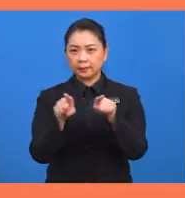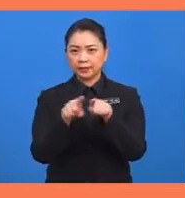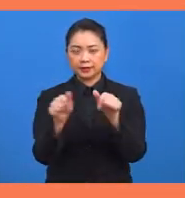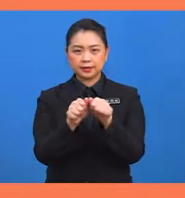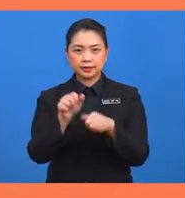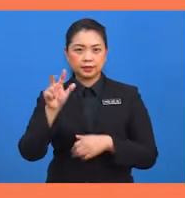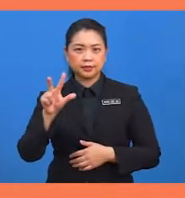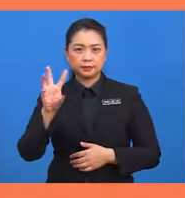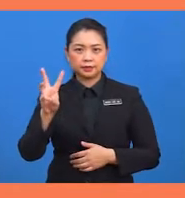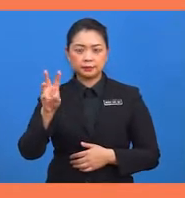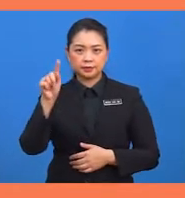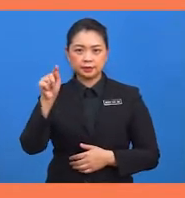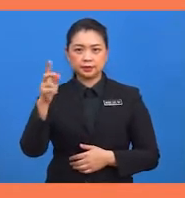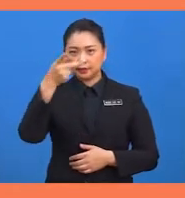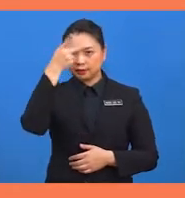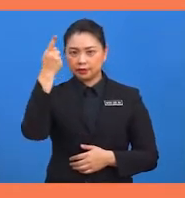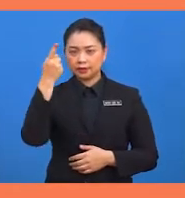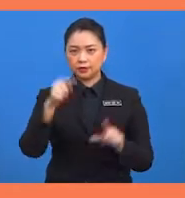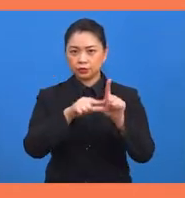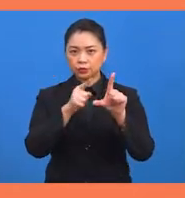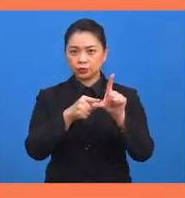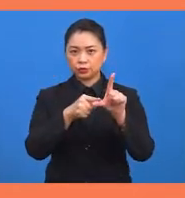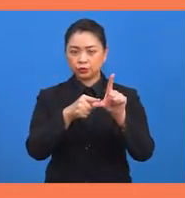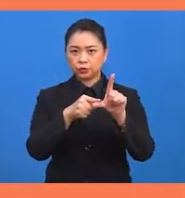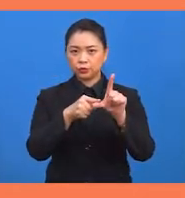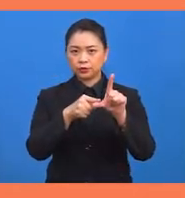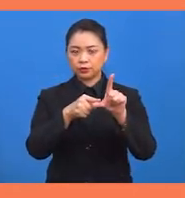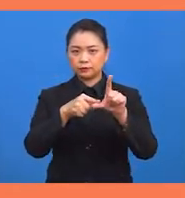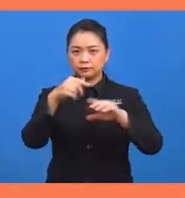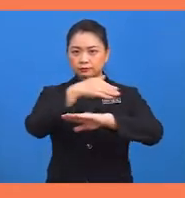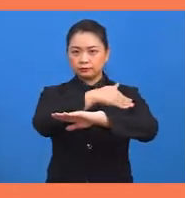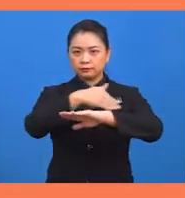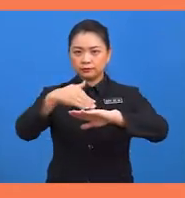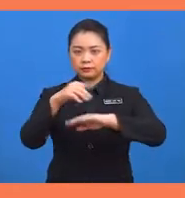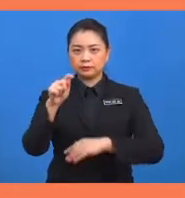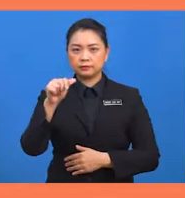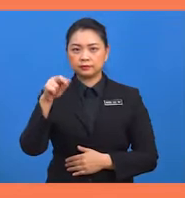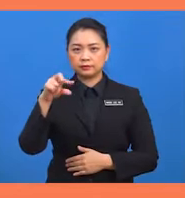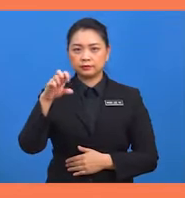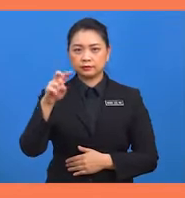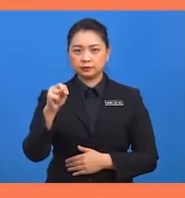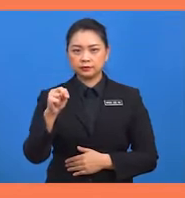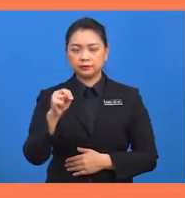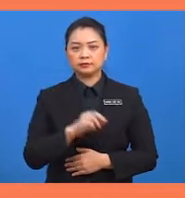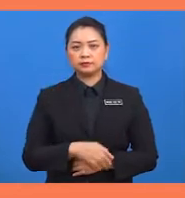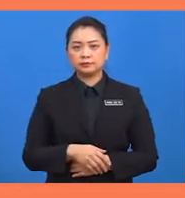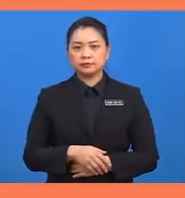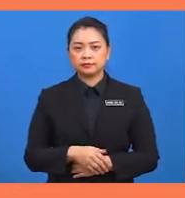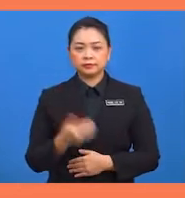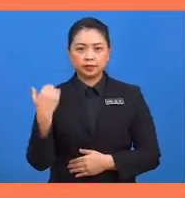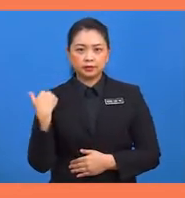dengan 36 darjah kerana sudut di antara perentas dan tangen. 36